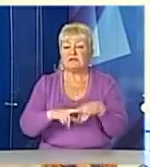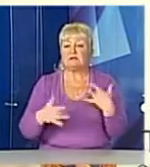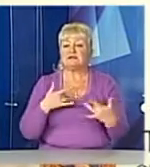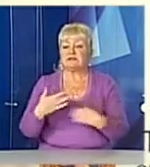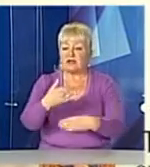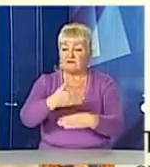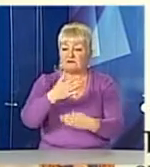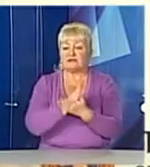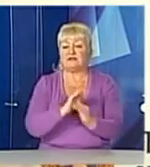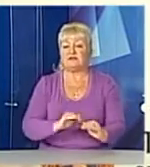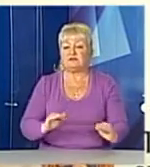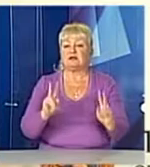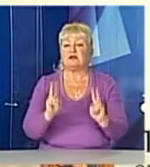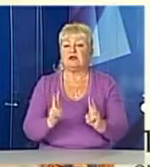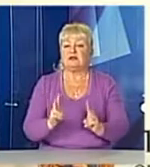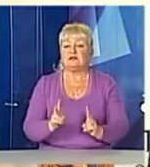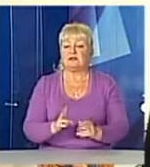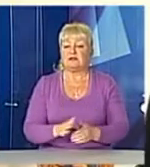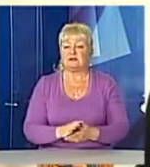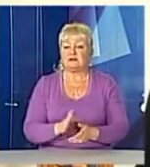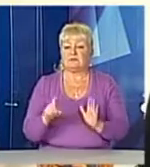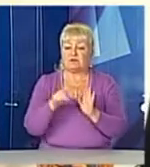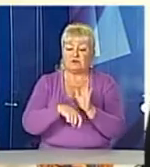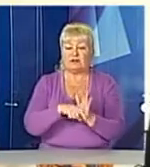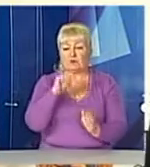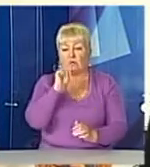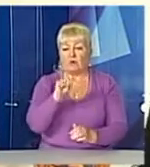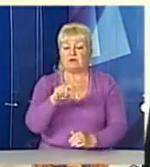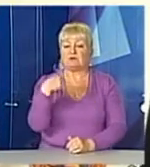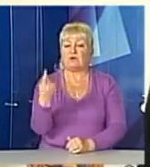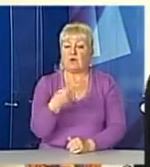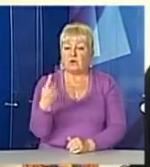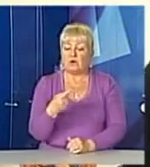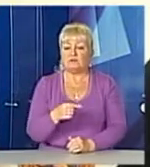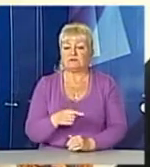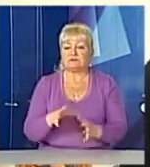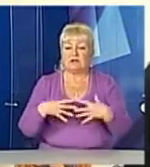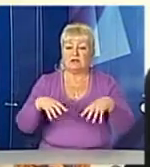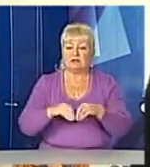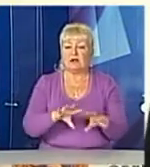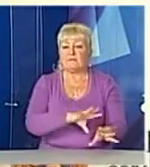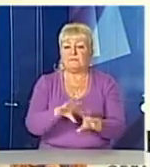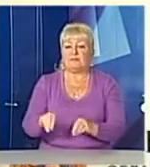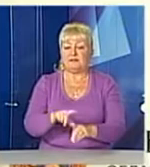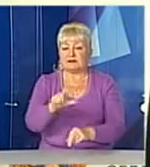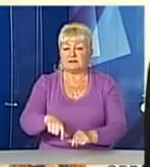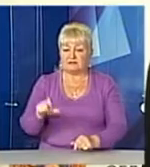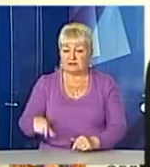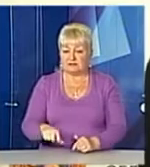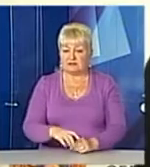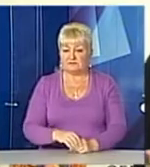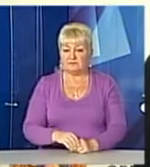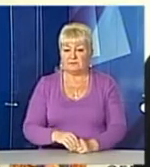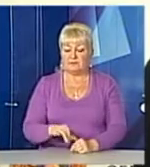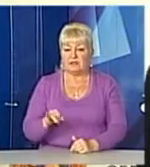діти, які є з Донецької і Луганської області, діти з родин переселенців з цих областей. І